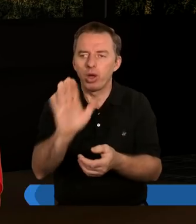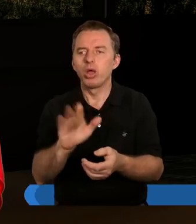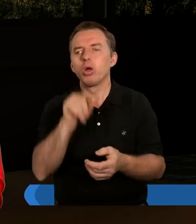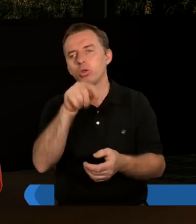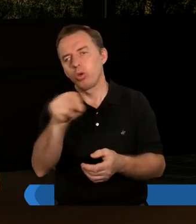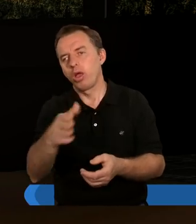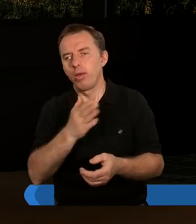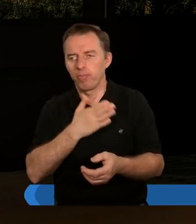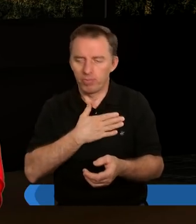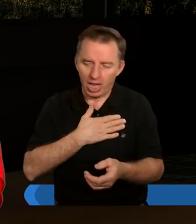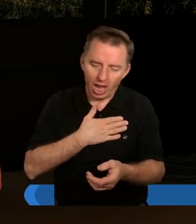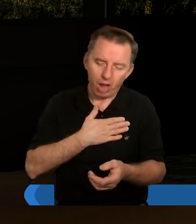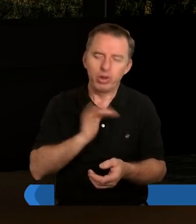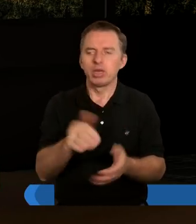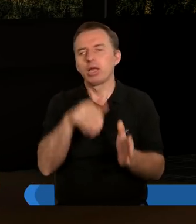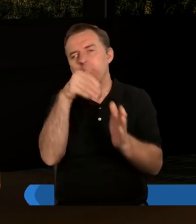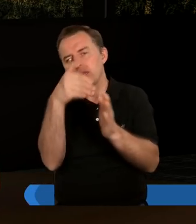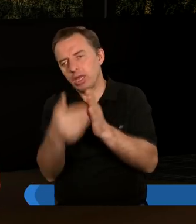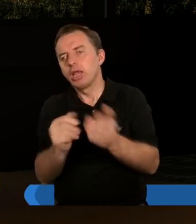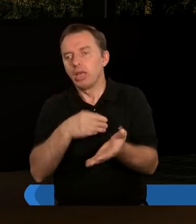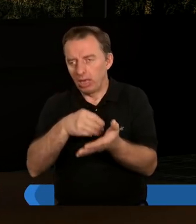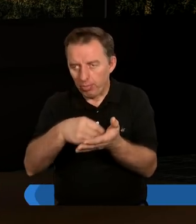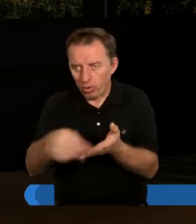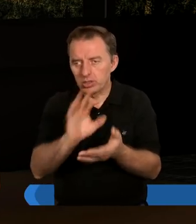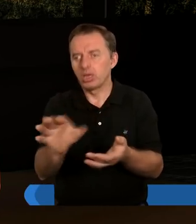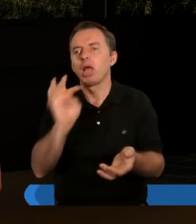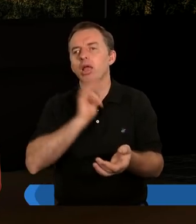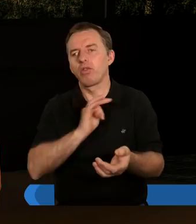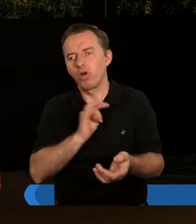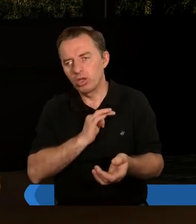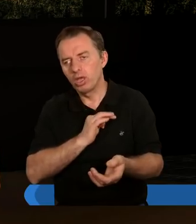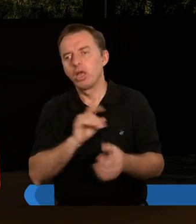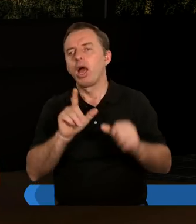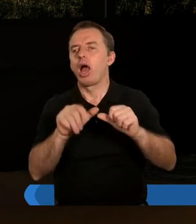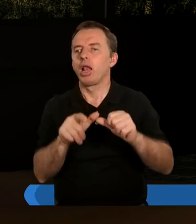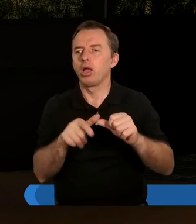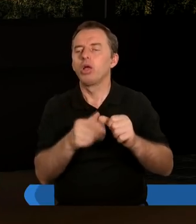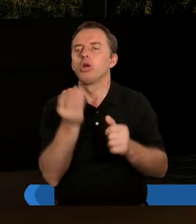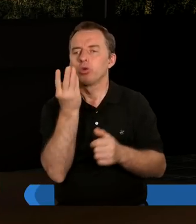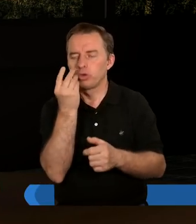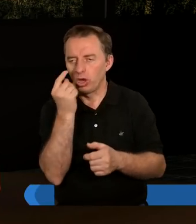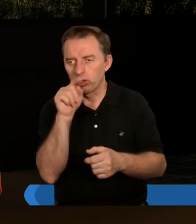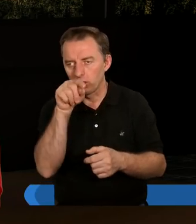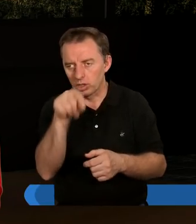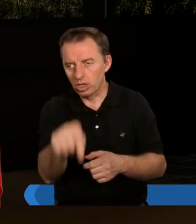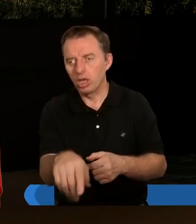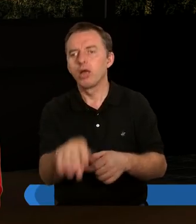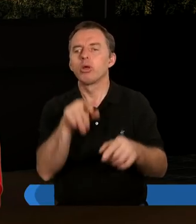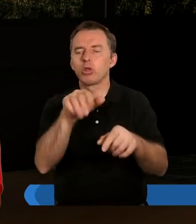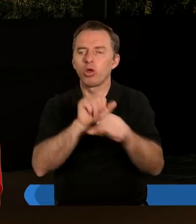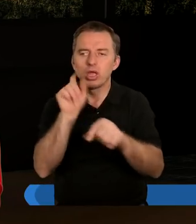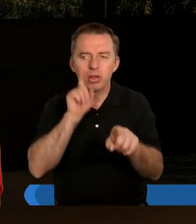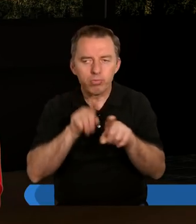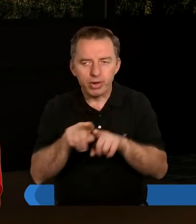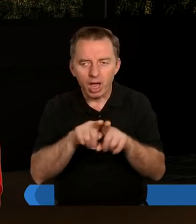najbardziej tutaj, jeżeli miałeś jakieś straty, ja ci to zapłacę ze swojego, no ale cieszmy się z tym, że to jest brat.